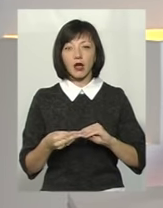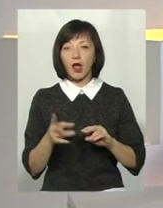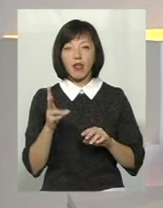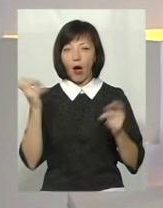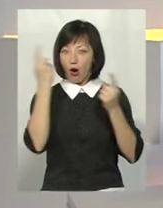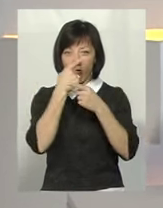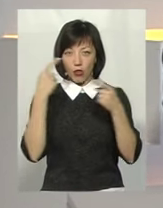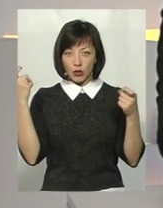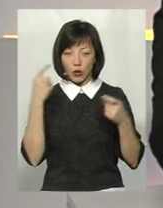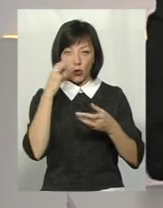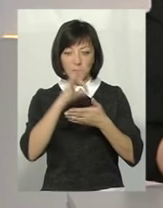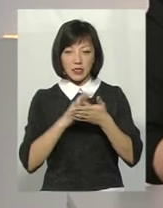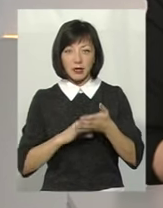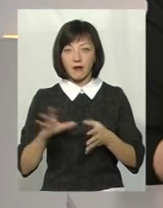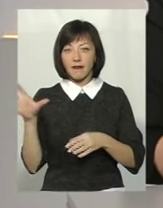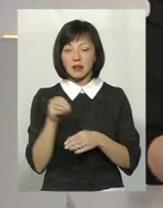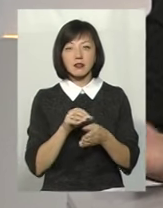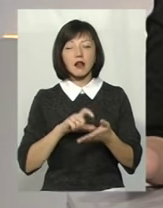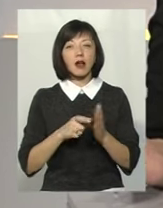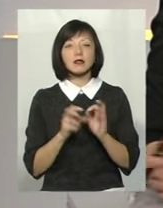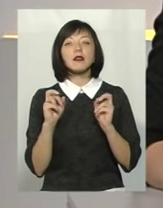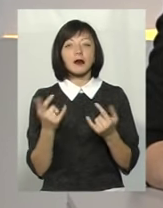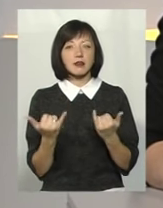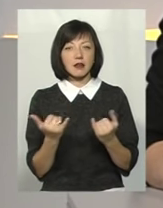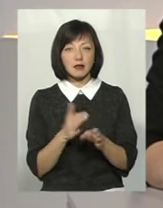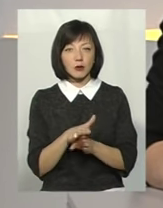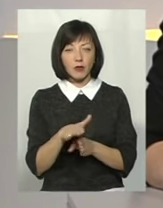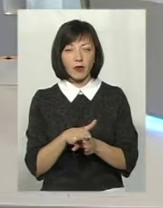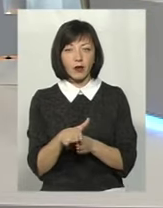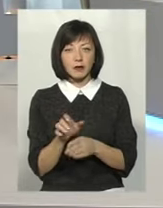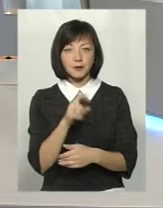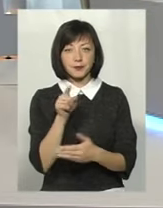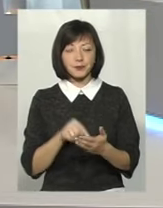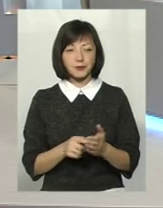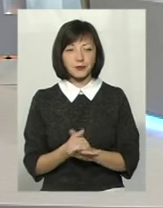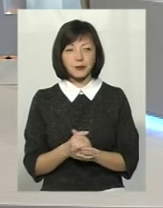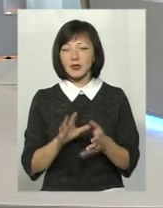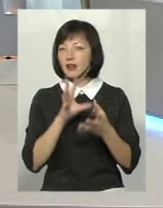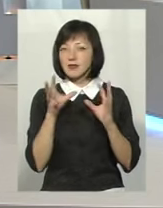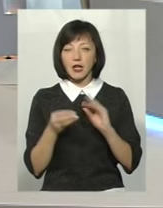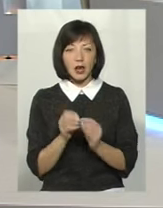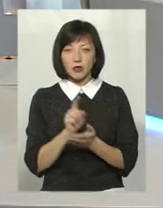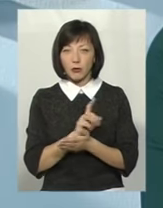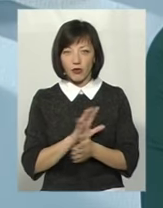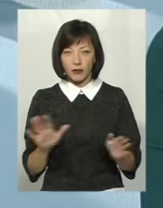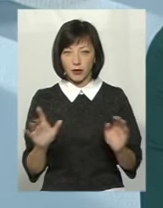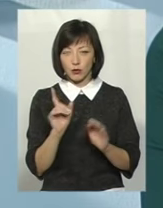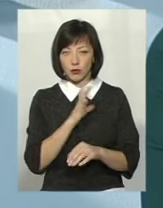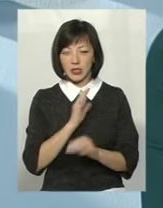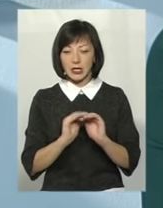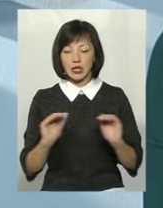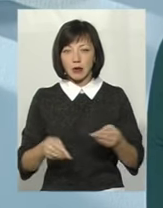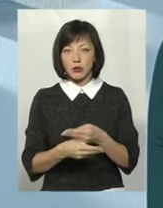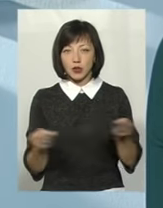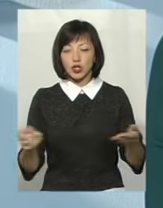не оголошує оцінок на увесь клас? Як відбувається зараз? Ну, взагалі, немає такого бути. Дітям роздають зошити, і